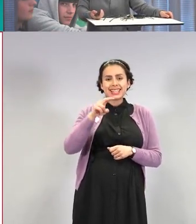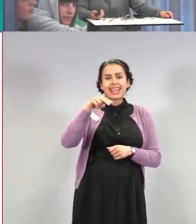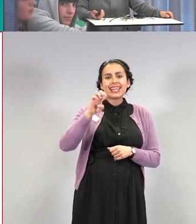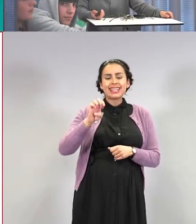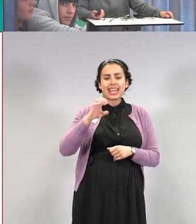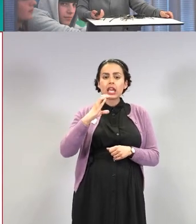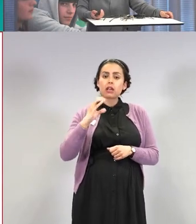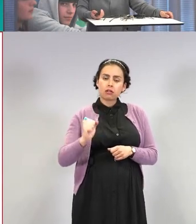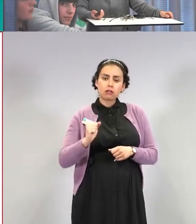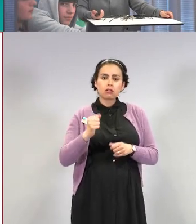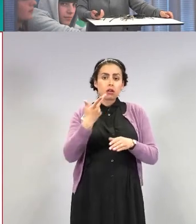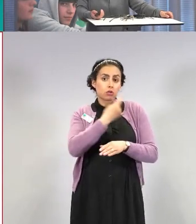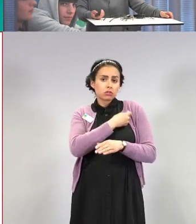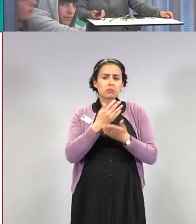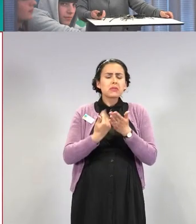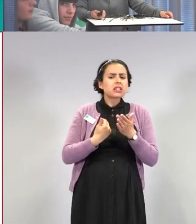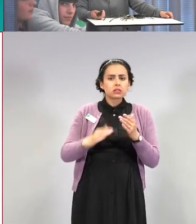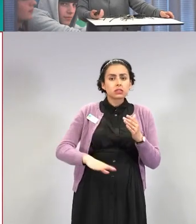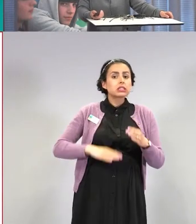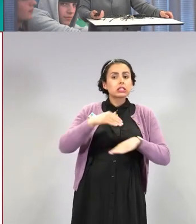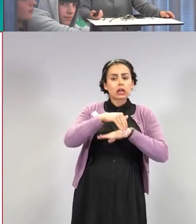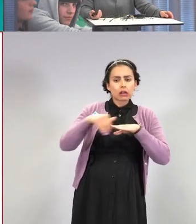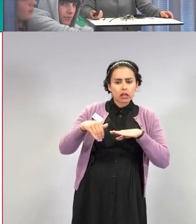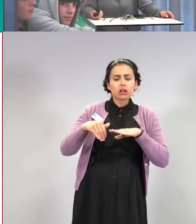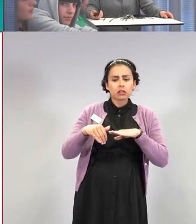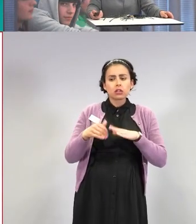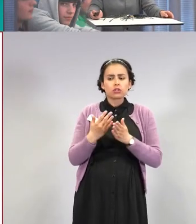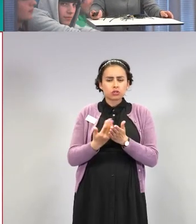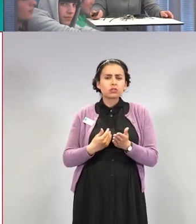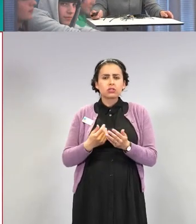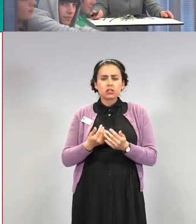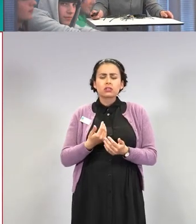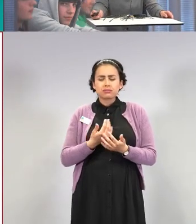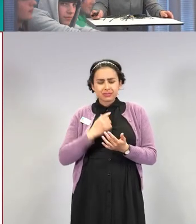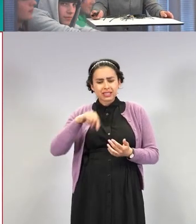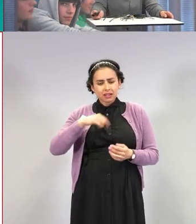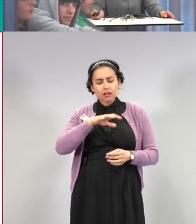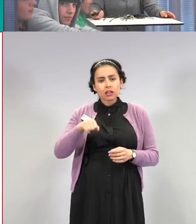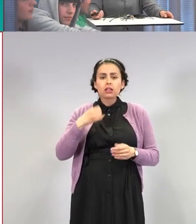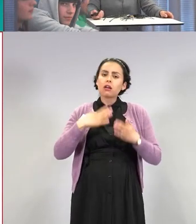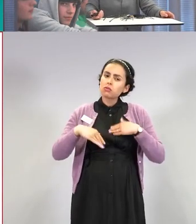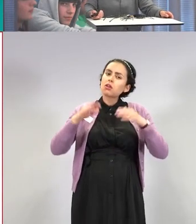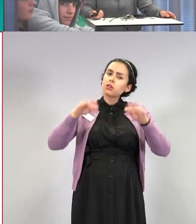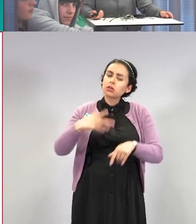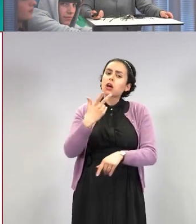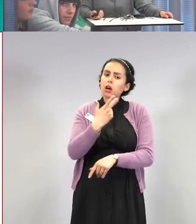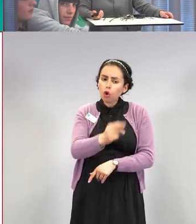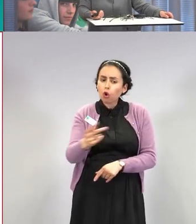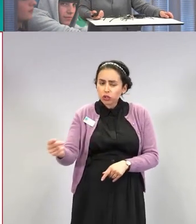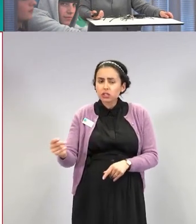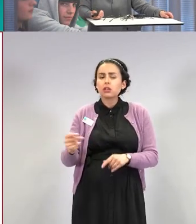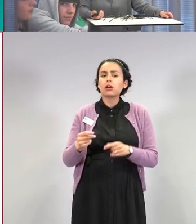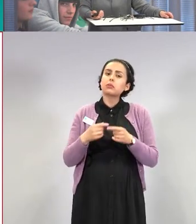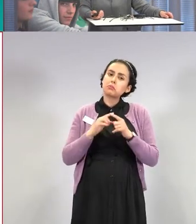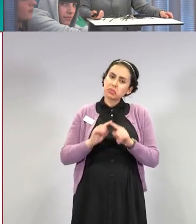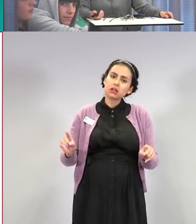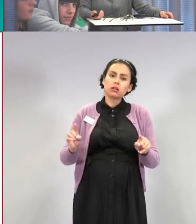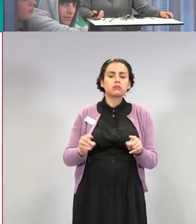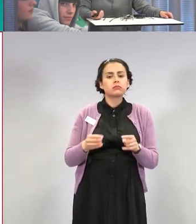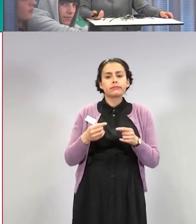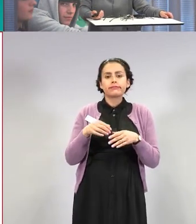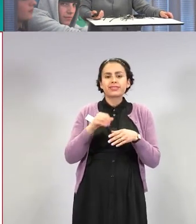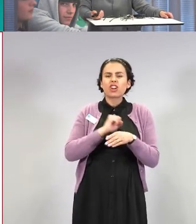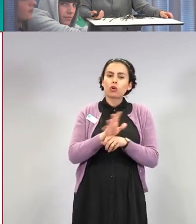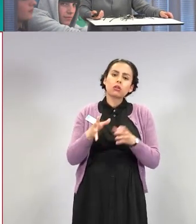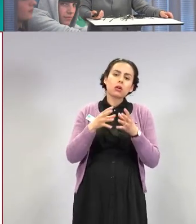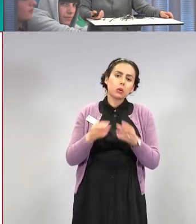mahdollisimman pian haluttaisi nämä rokotteet ja päästäisiin tästä? Muistutan, että nämä olivat vakavia tukoksia, joihin